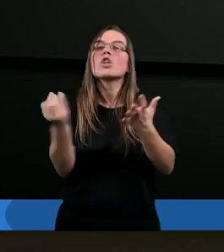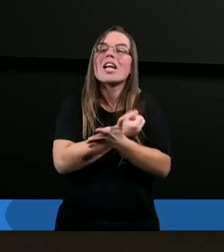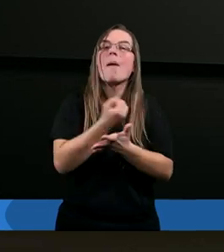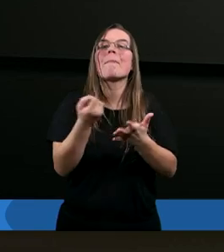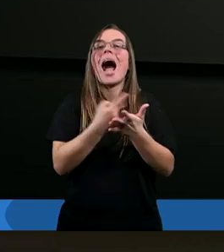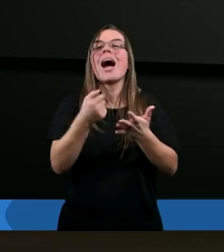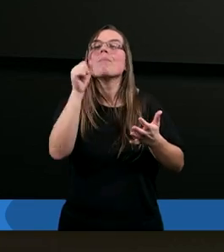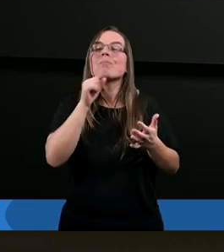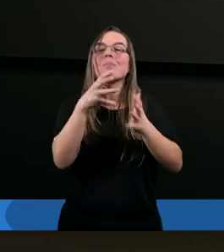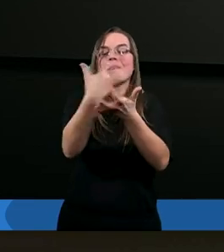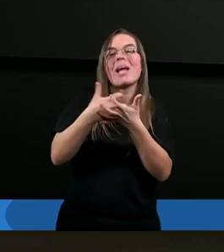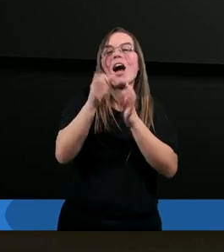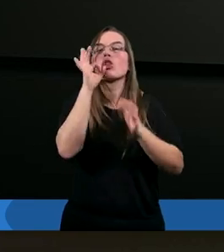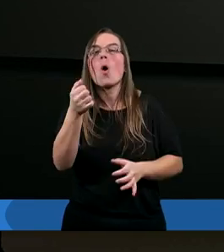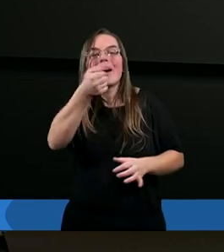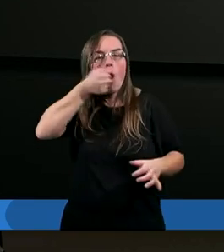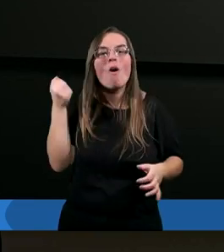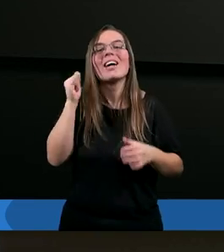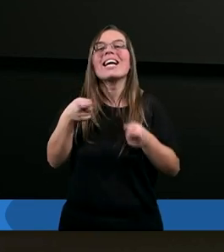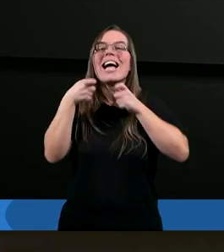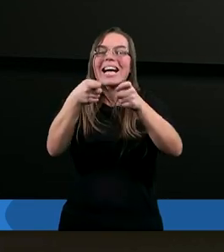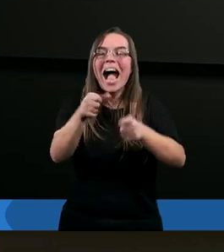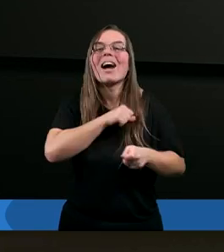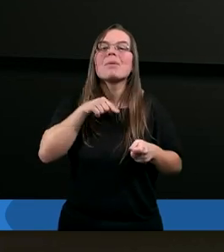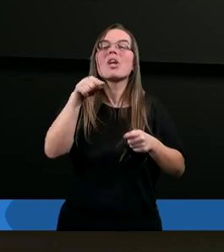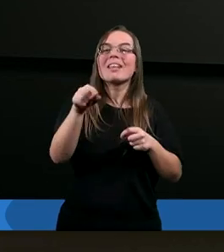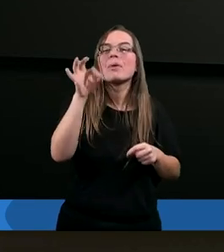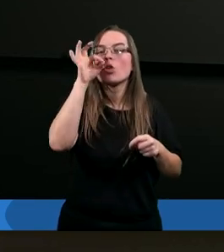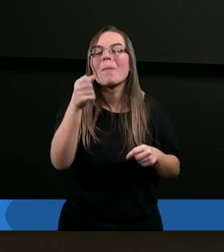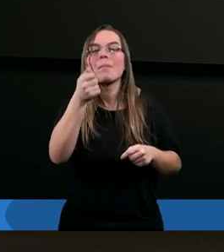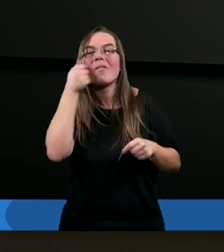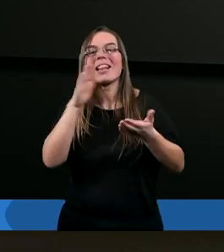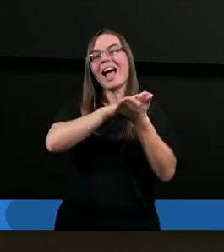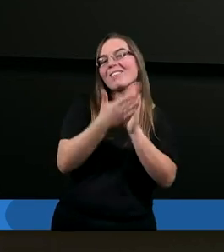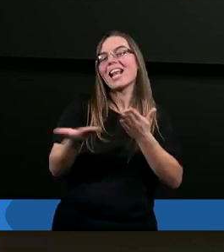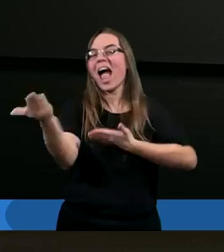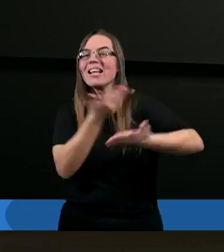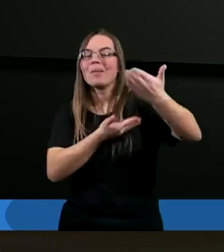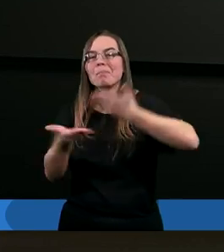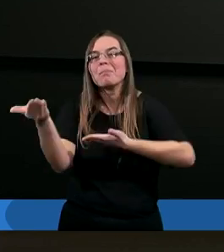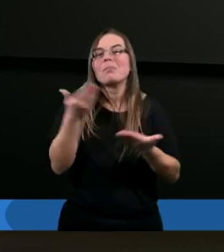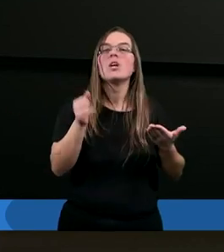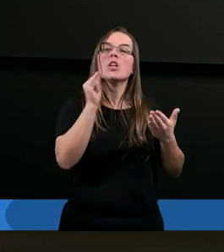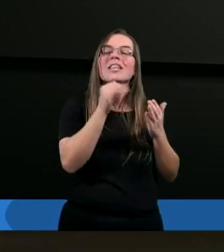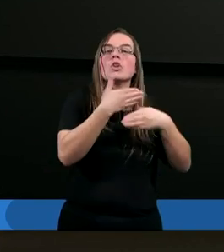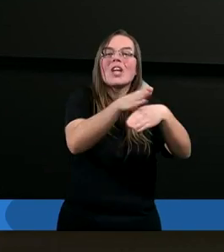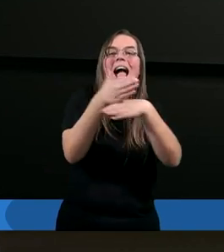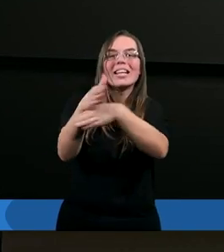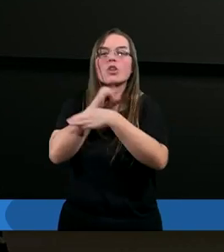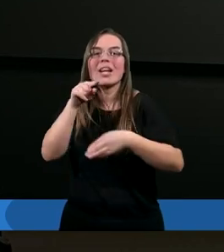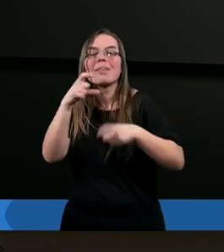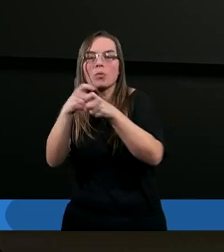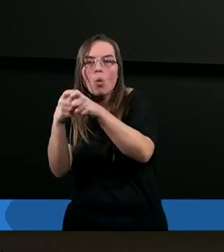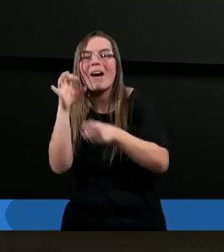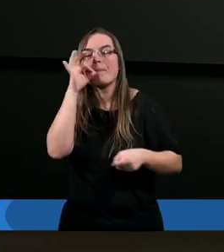te dobre owoce i karmić się nimi dopóki jest czas i dopóki są te owoce bo kiedyś przyjdziesz